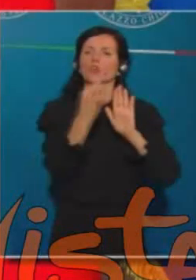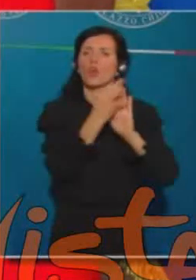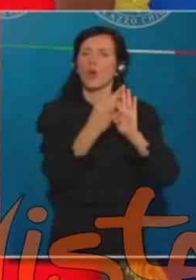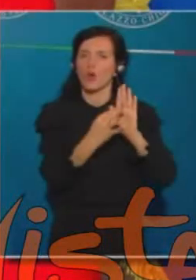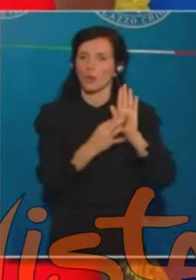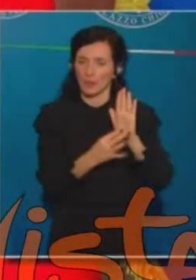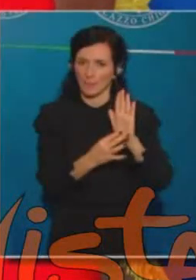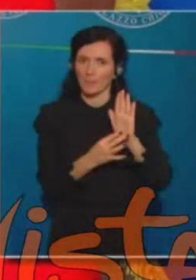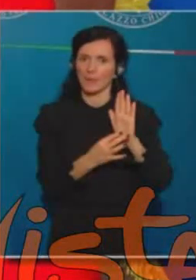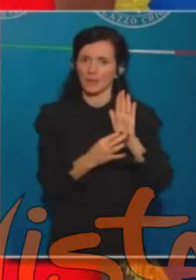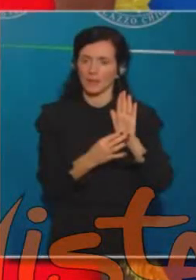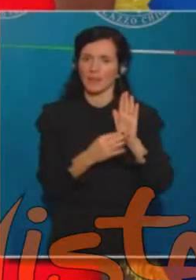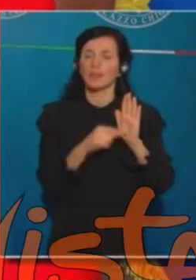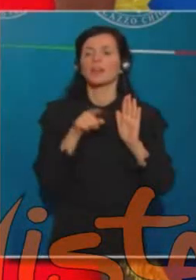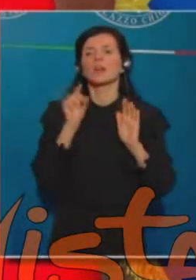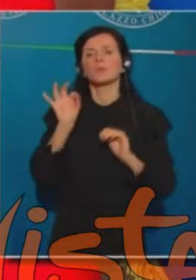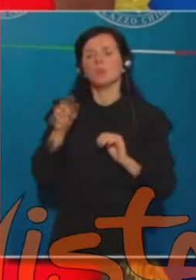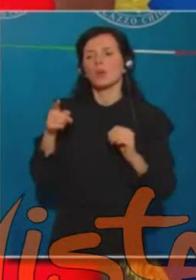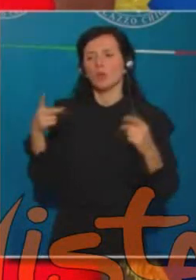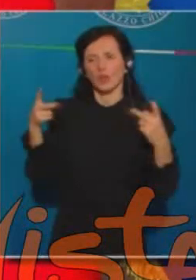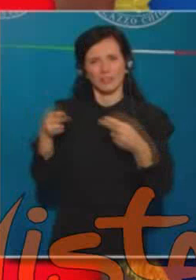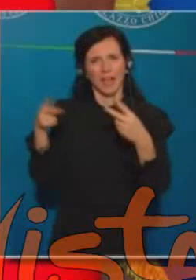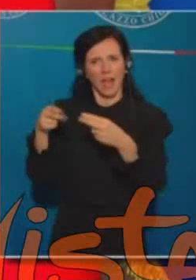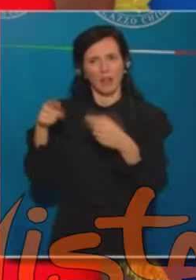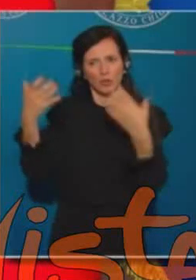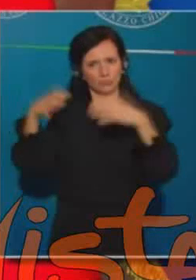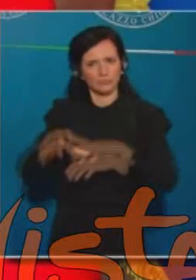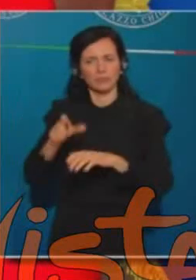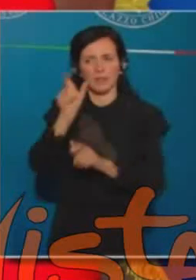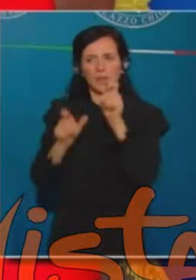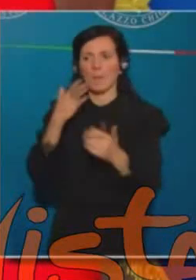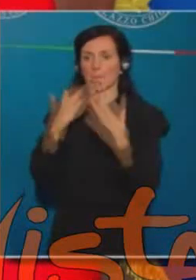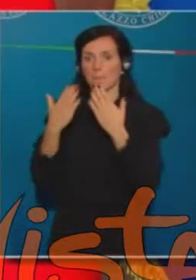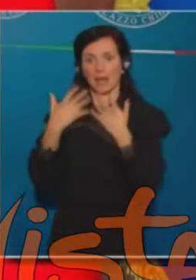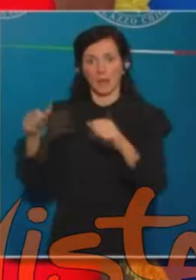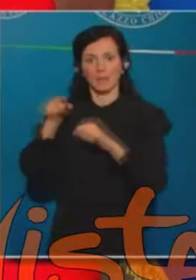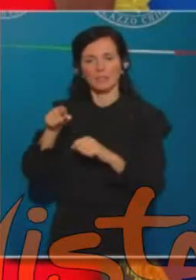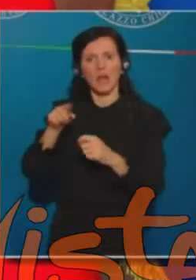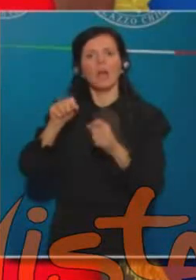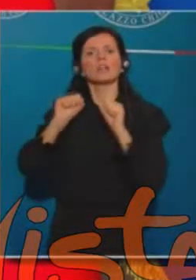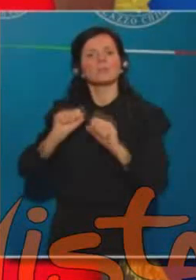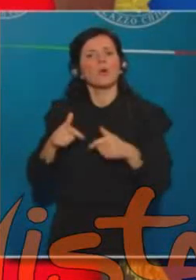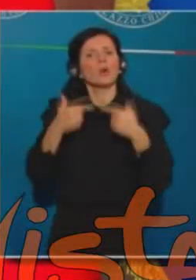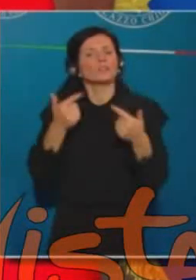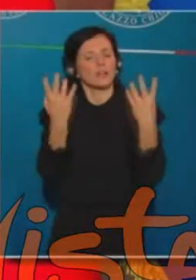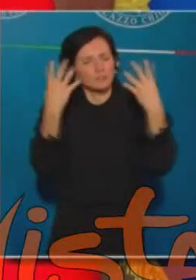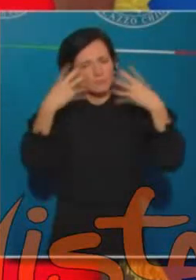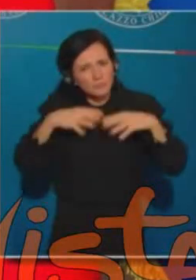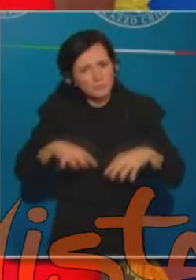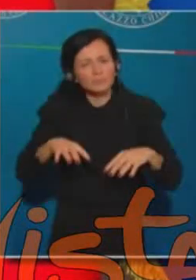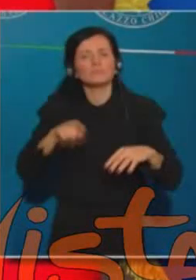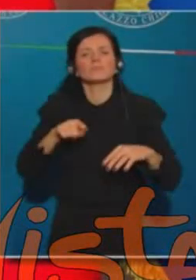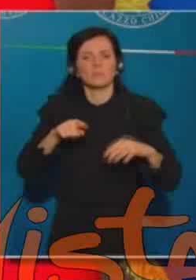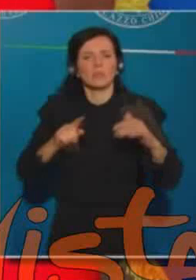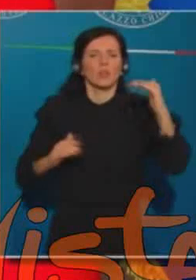alla prospettiva del taglio dei parlamentari consenta un efficace controbilanciamento sul piano della